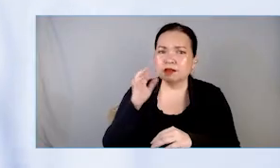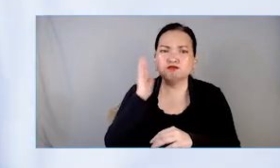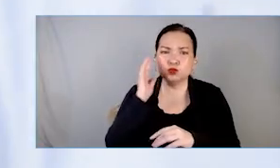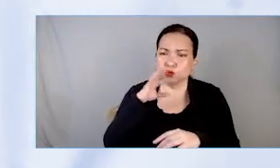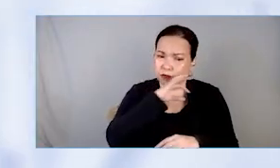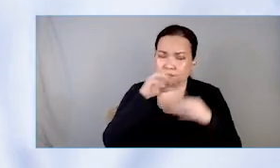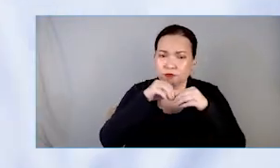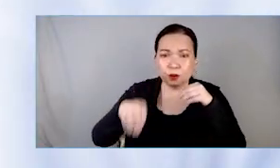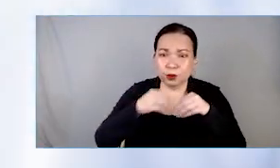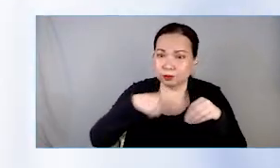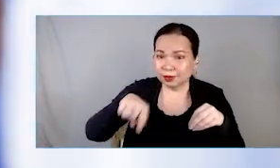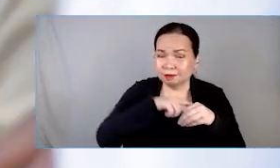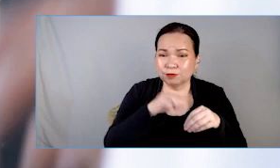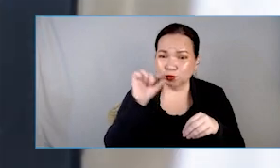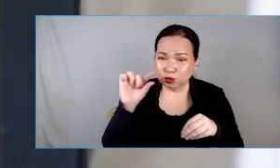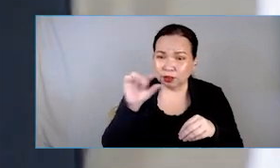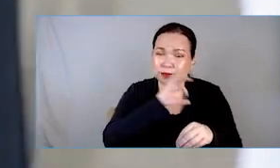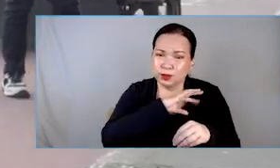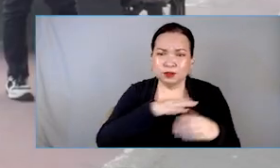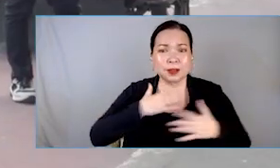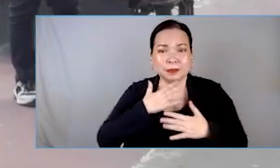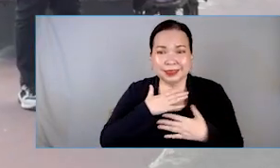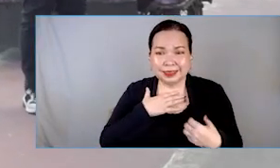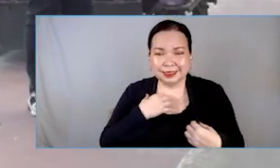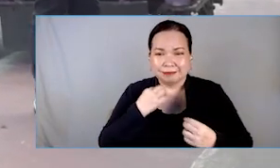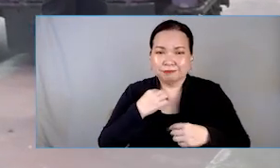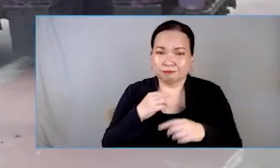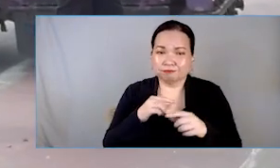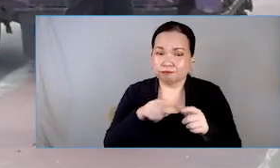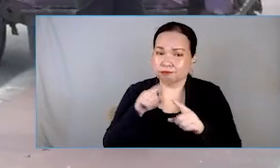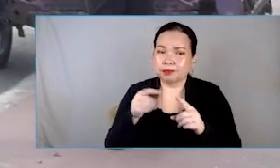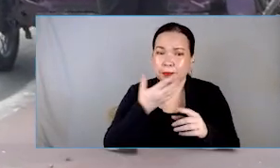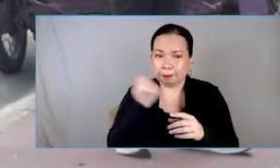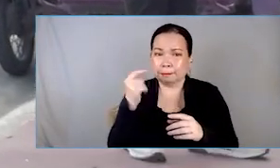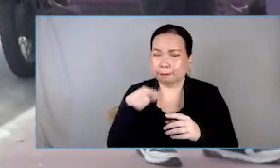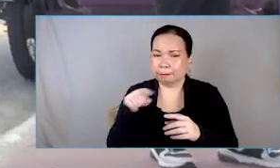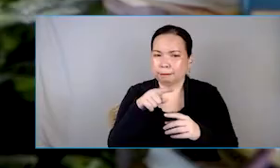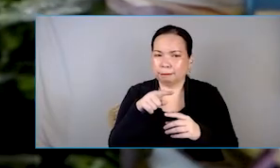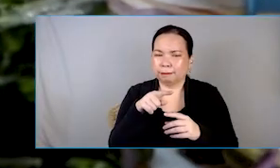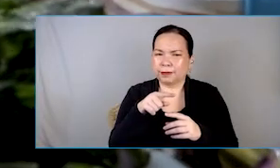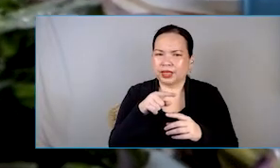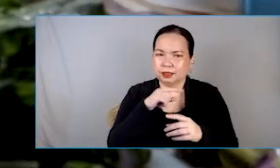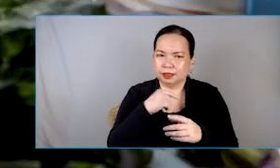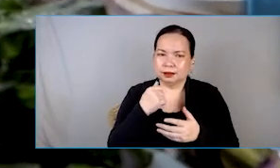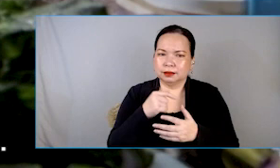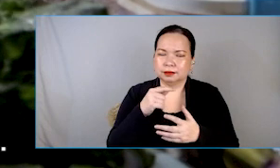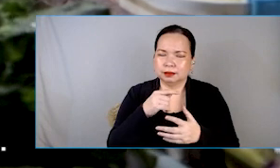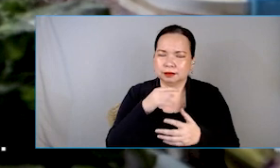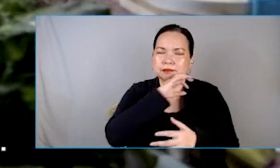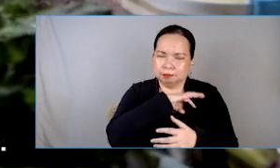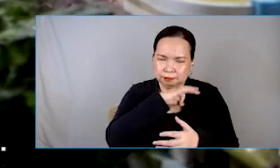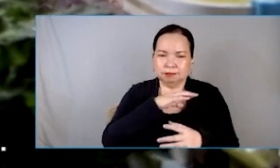magsasaka, tuwang-tuwa na yun eh. Pero mas maganda kung mas lalong kumita ang magsasaka,